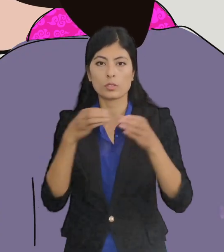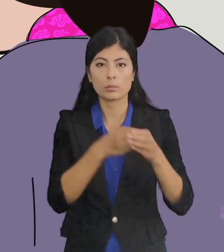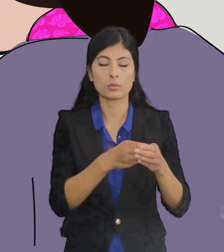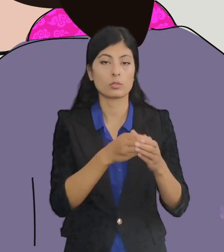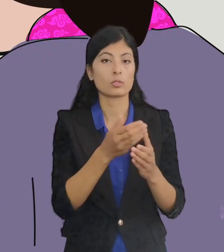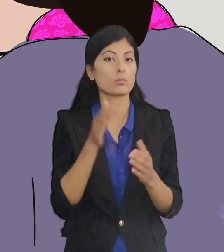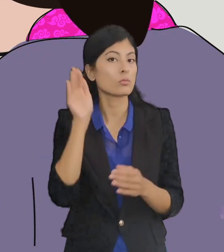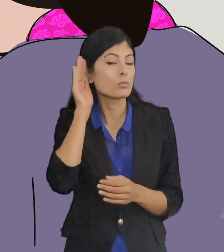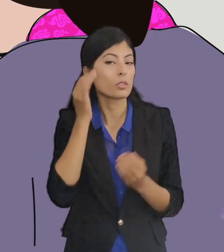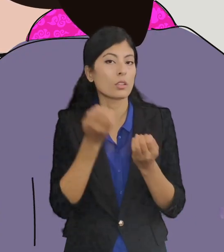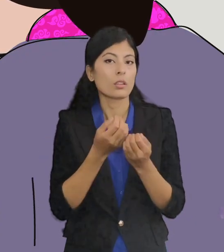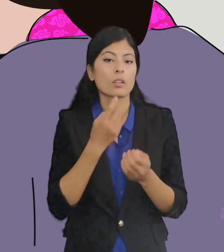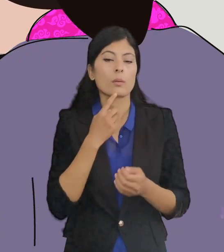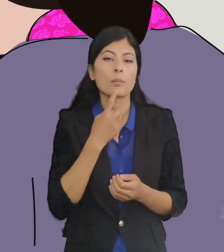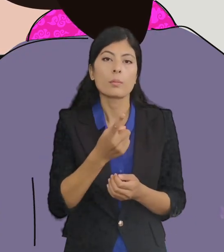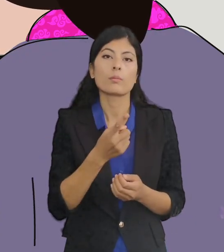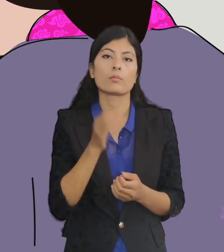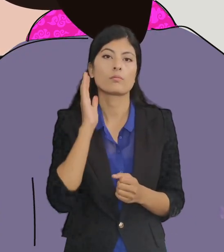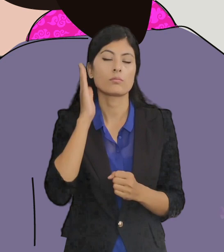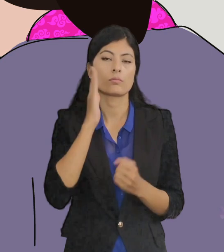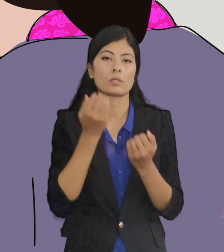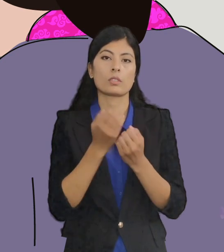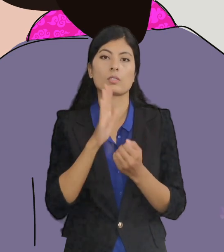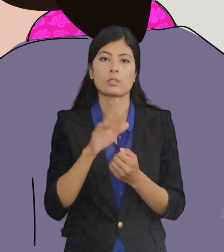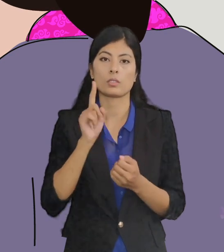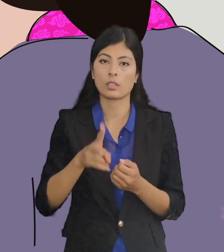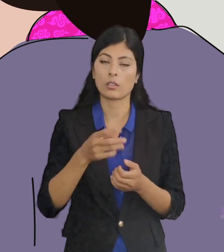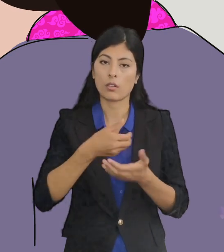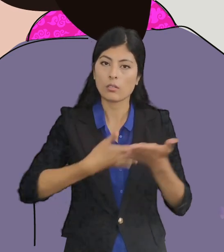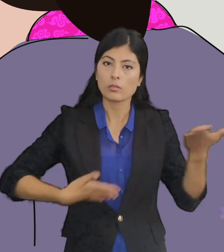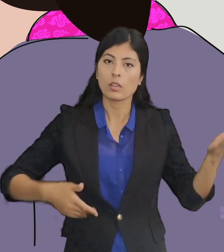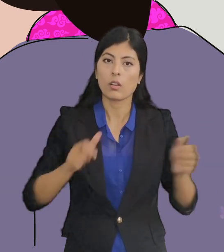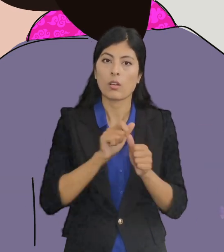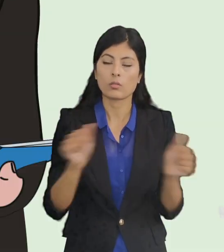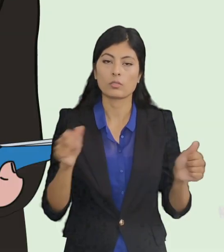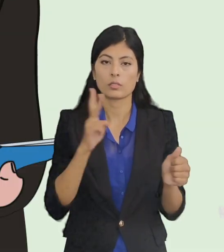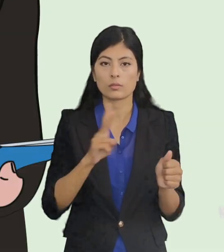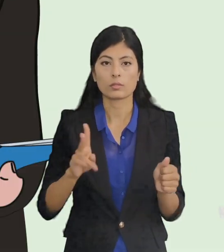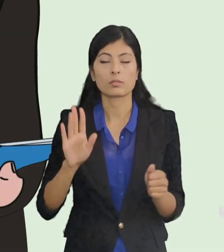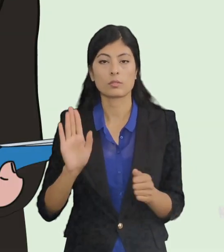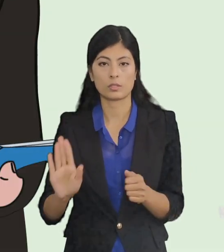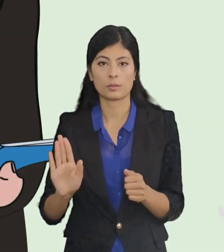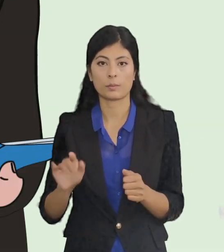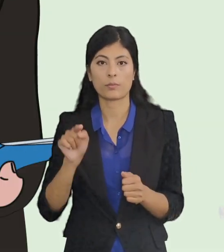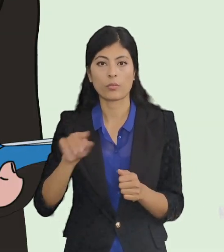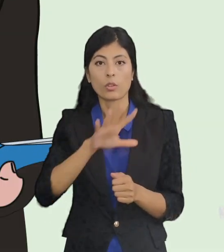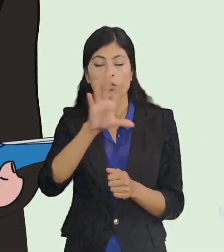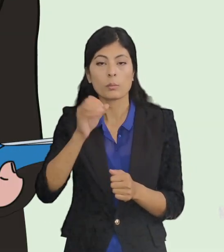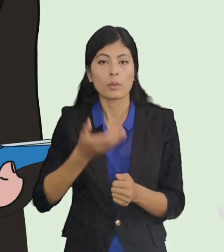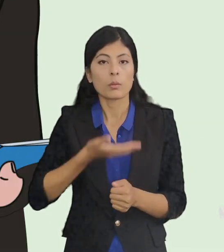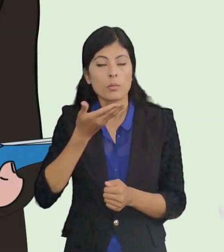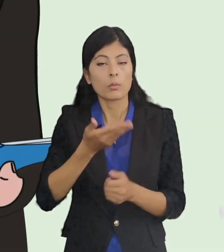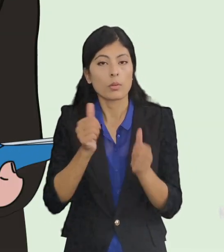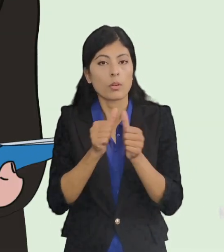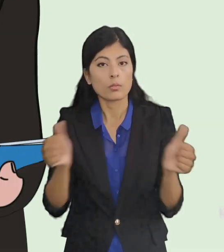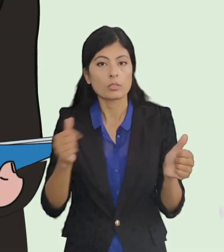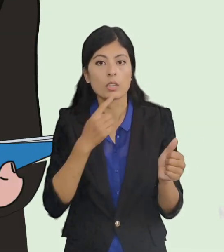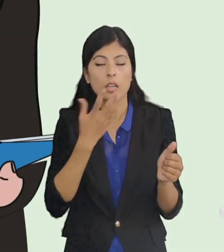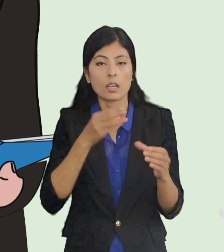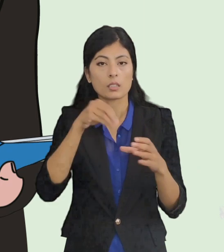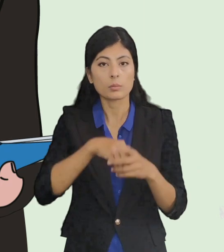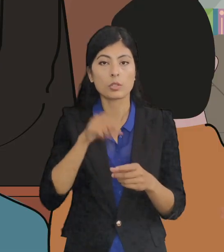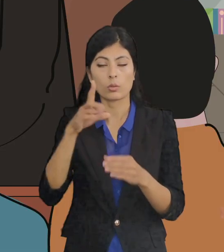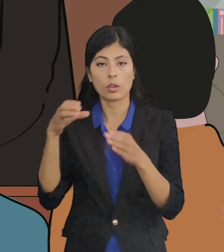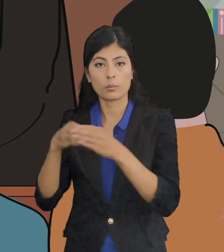इजलास में उपरस्थी दुन पक्च के सुनाए उः हिसाब से पढ़े के लिये कहया इजलास सहाय के पढ़ले कागज के बेहुरा में